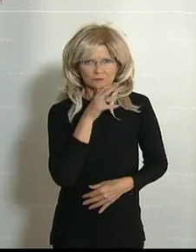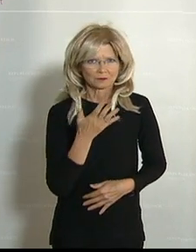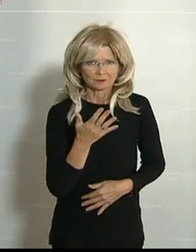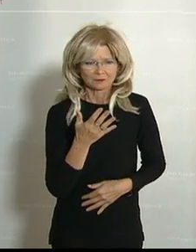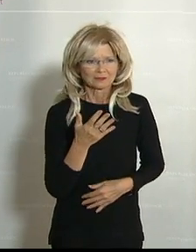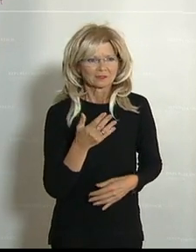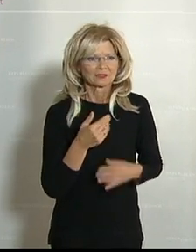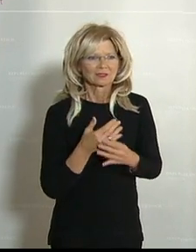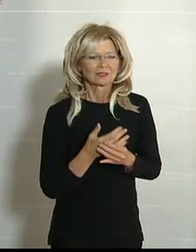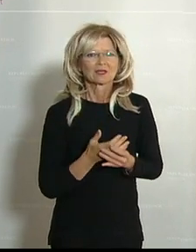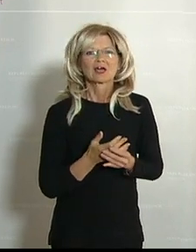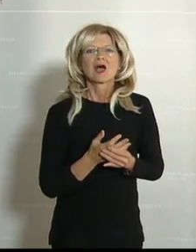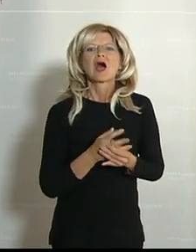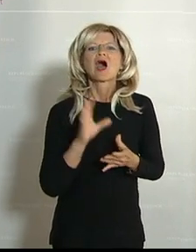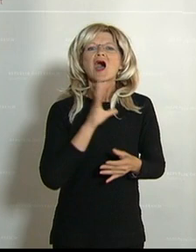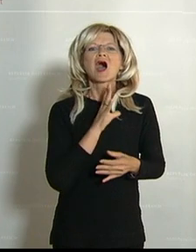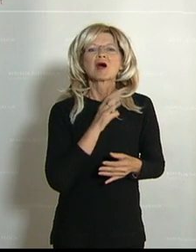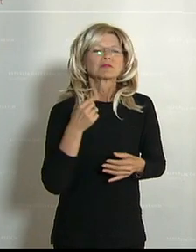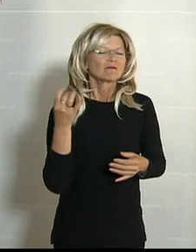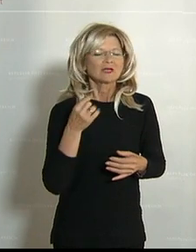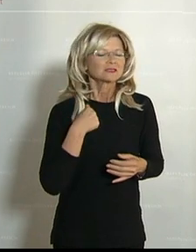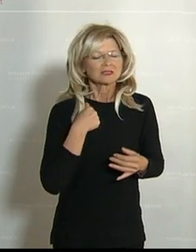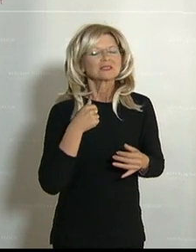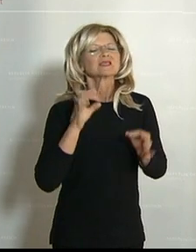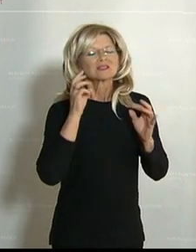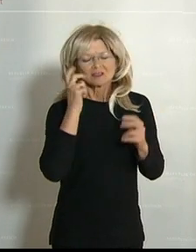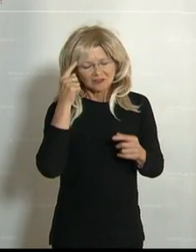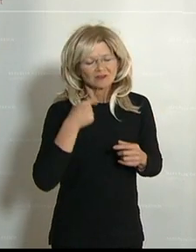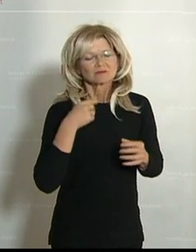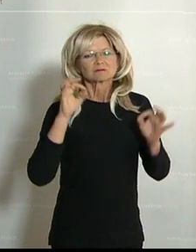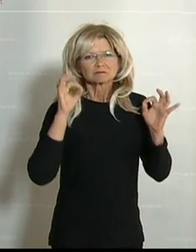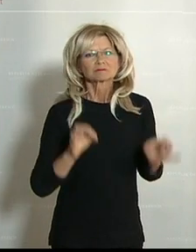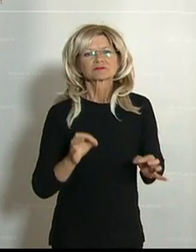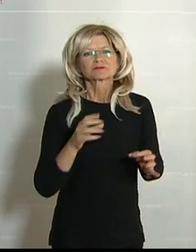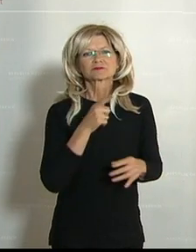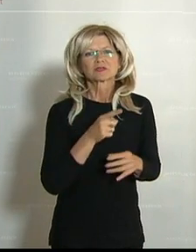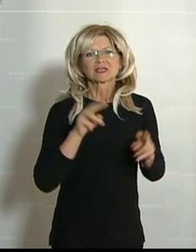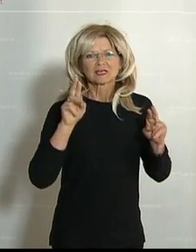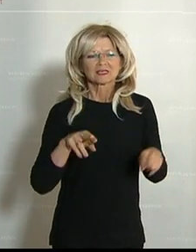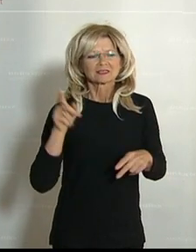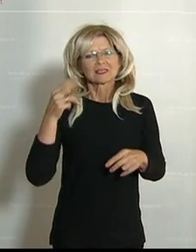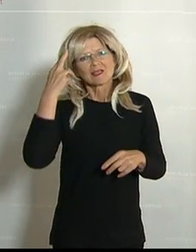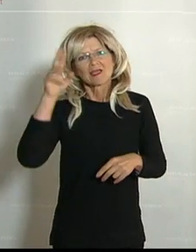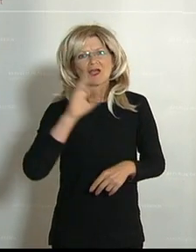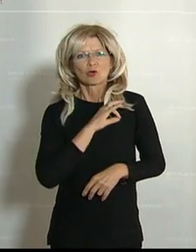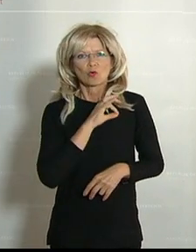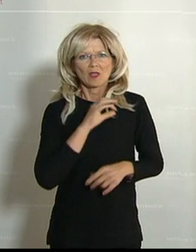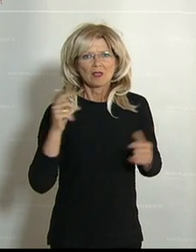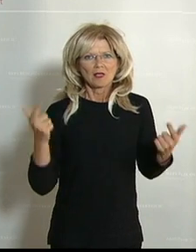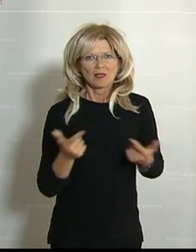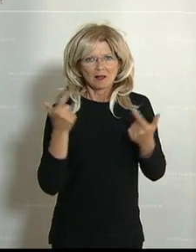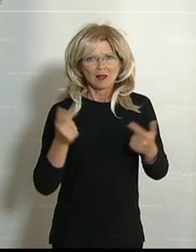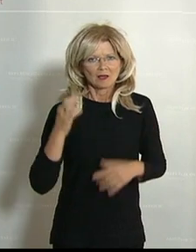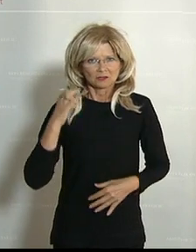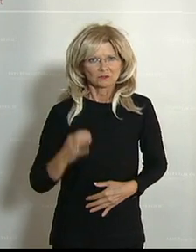Meine tatsächliche Berichtigung bezieht sich aber auf den Herrn Kollegen Leichtfried. Er hat in seiner Rede behauptet, der